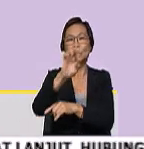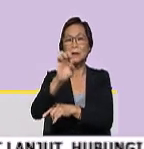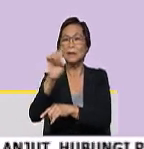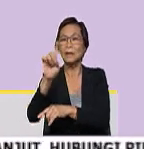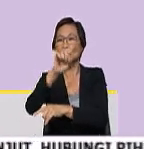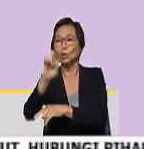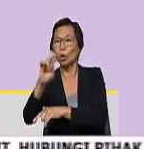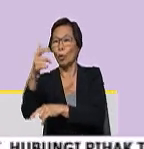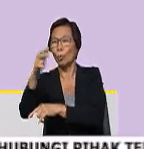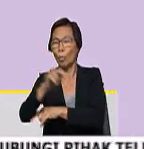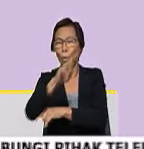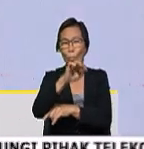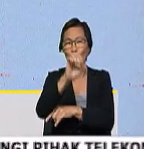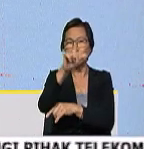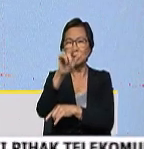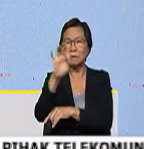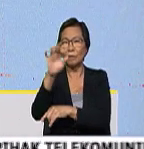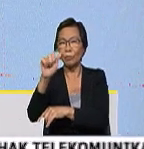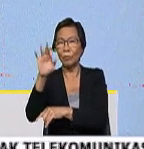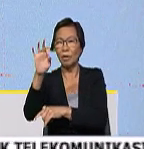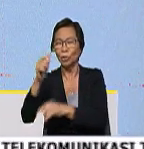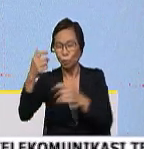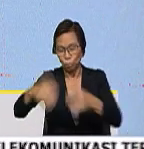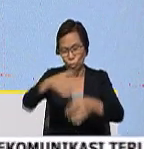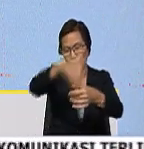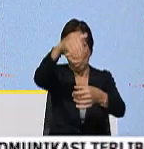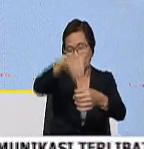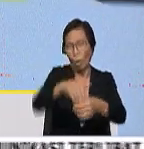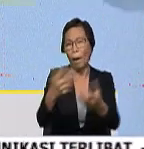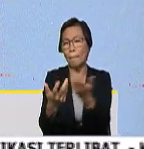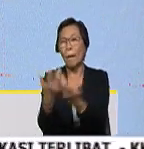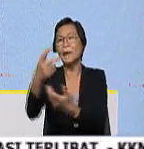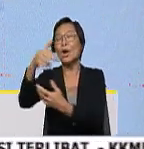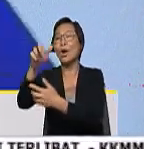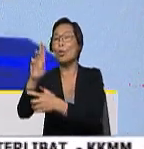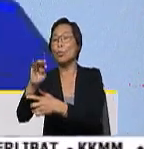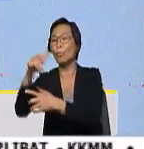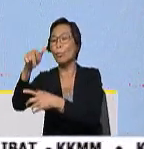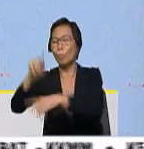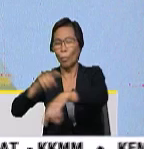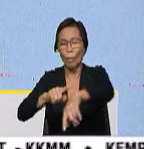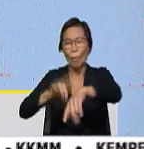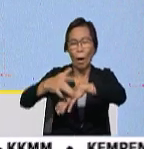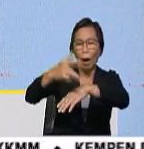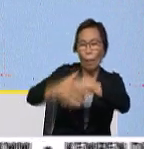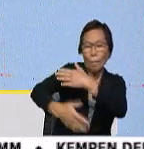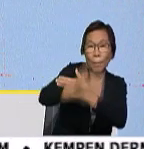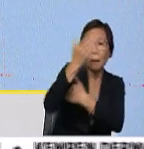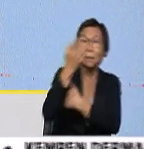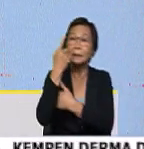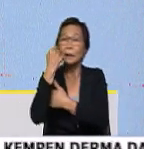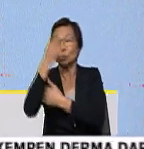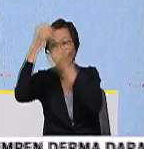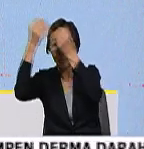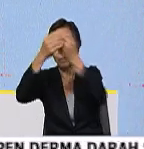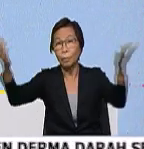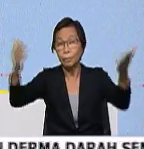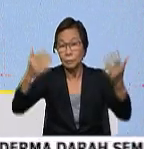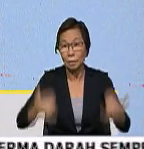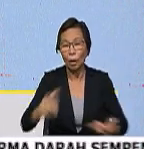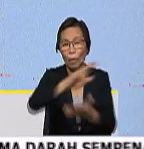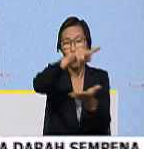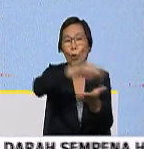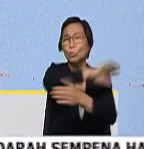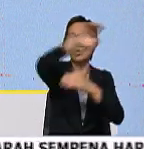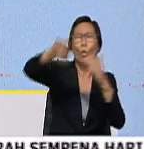Mustafa juga telah pun membang undi di Sekolah Kebangsaan Fire Rumput juga sekitar awal pagi tadi. Untuk malam-malam semua juga, semua